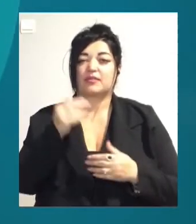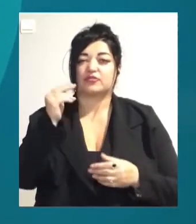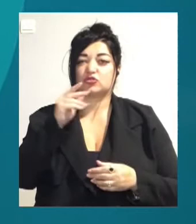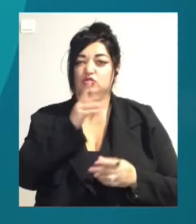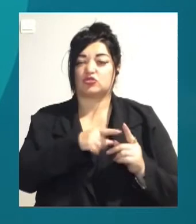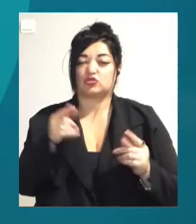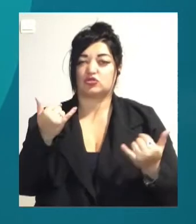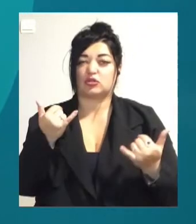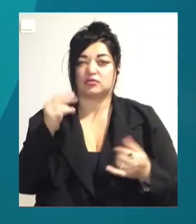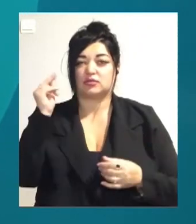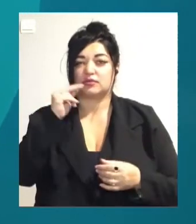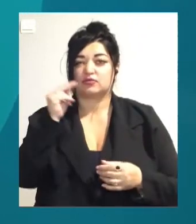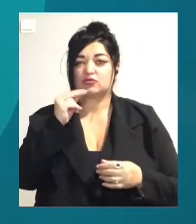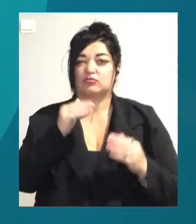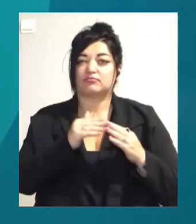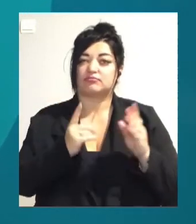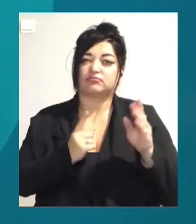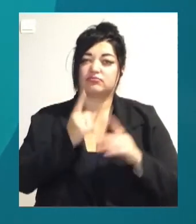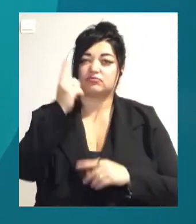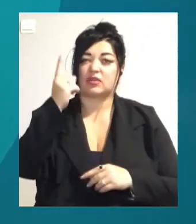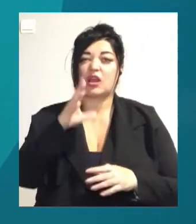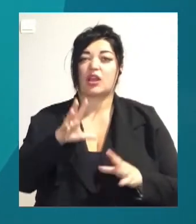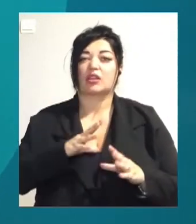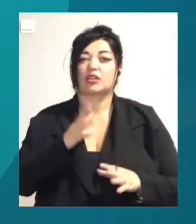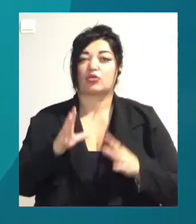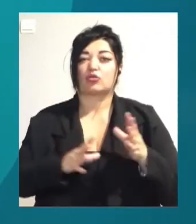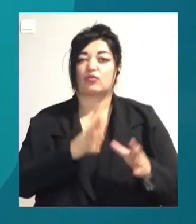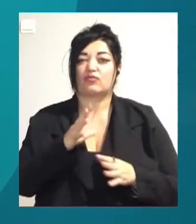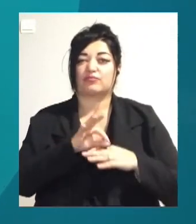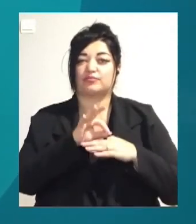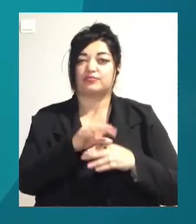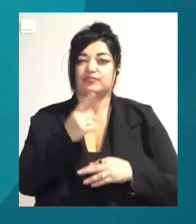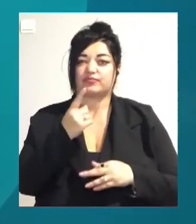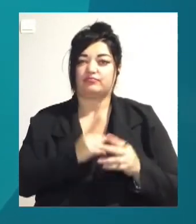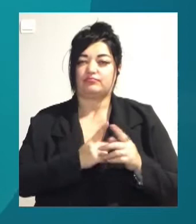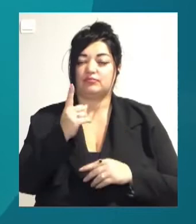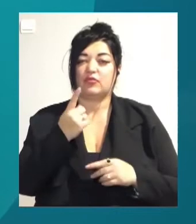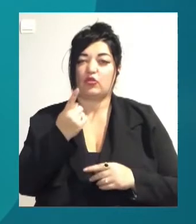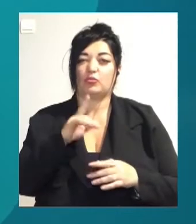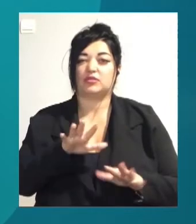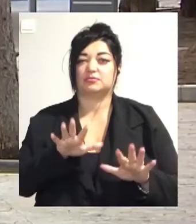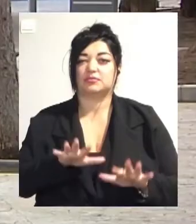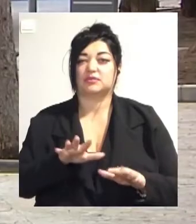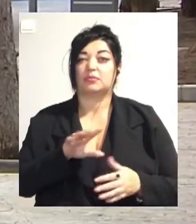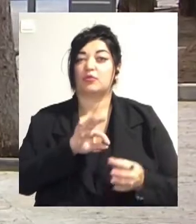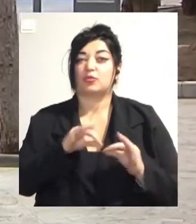будівлях. Тренування перейшли у ванному провулку в одному з житлових комплексів. Подробиці розповість Юлія Цух.